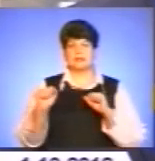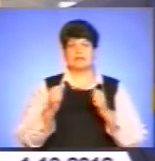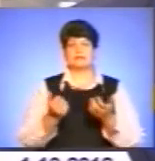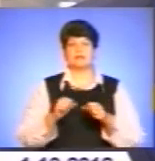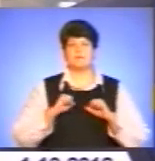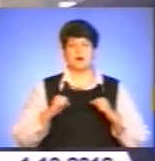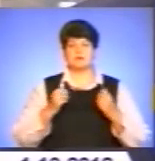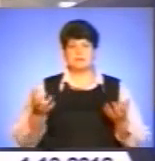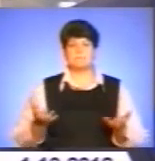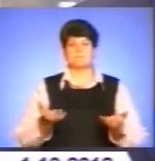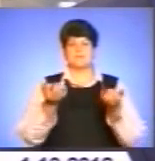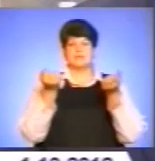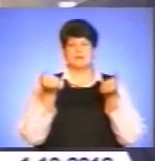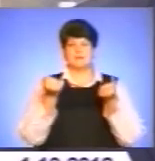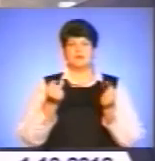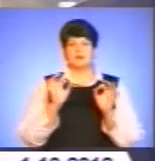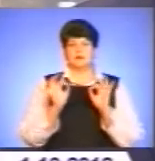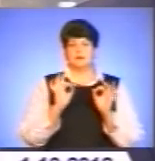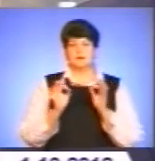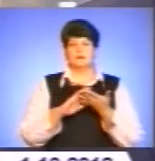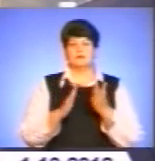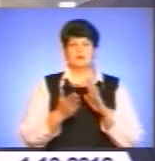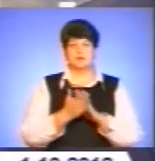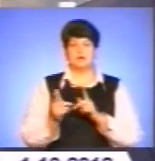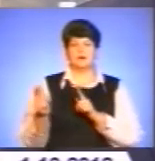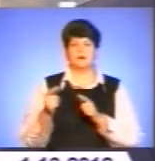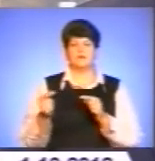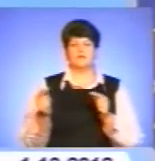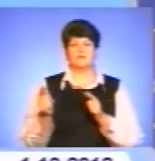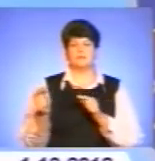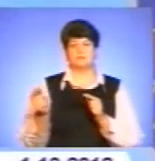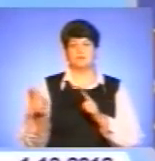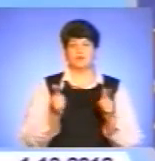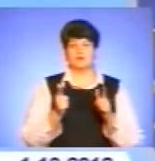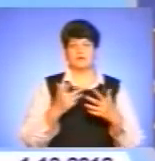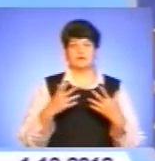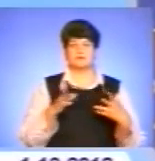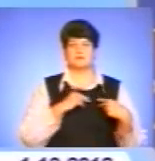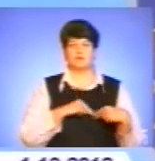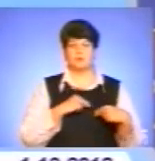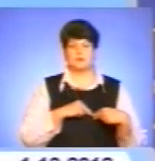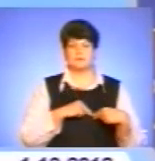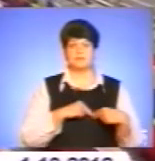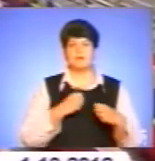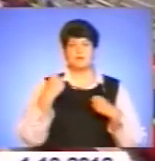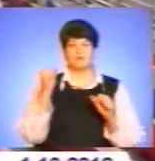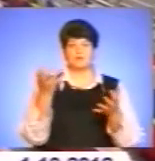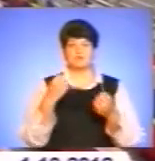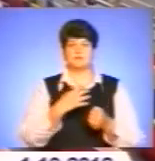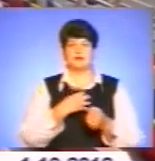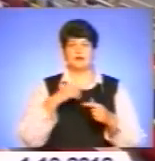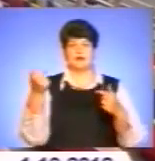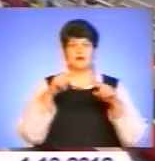підтримувати в належному стані для відповідної підготовки співробітників. Переможці отримали медалі і грамоти. І, звісно,